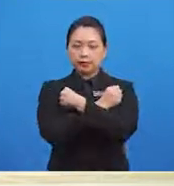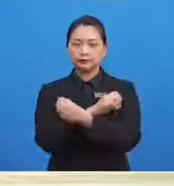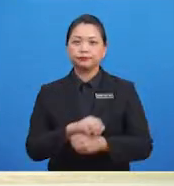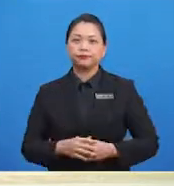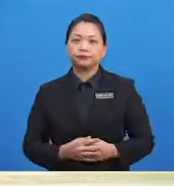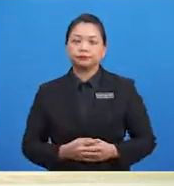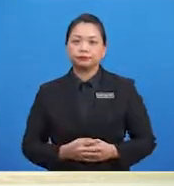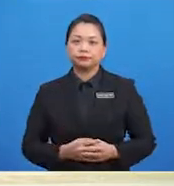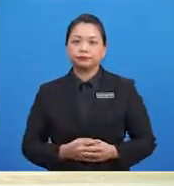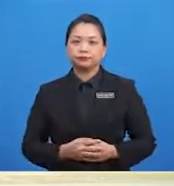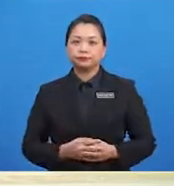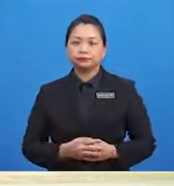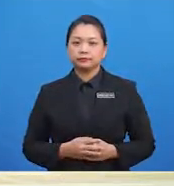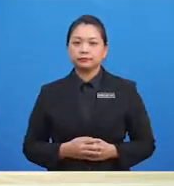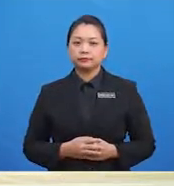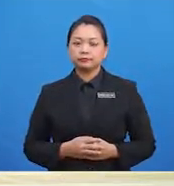sayang